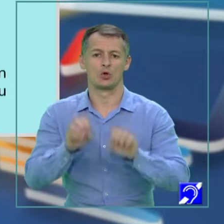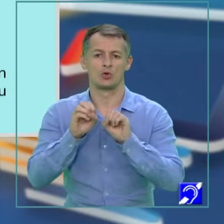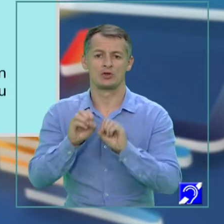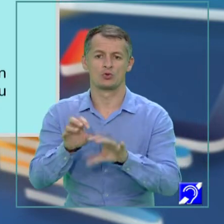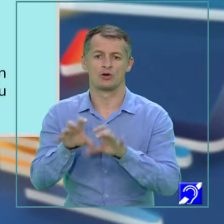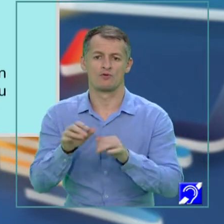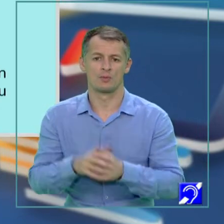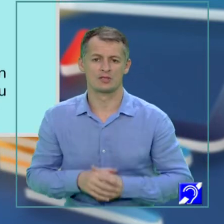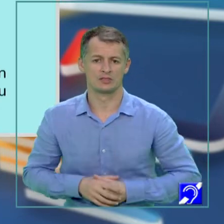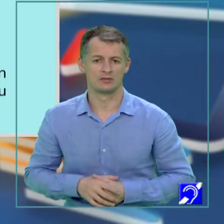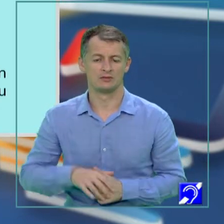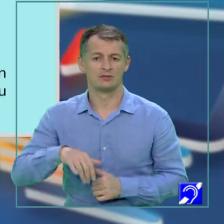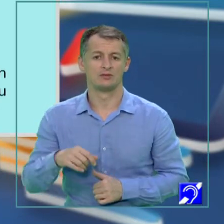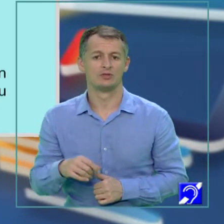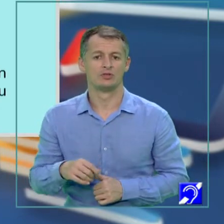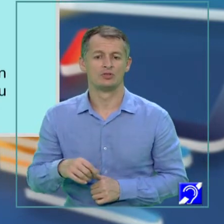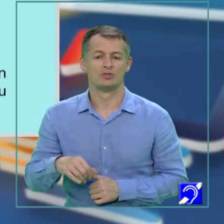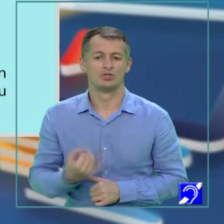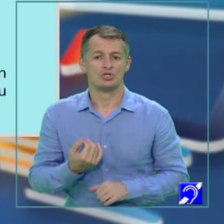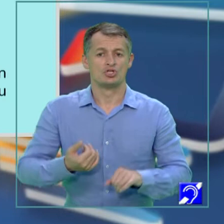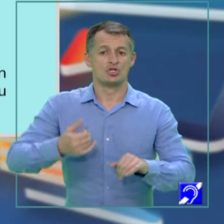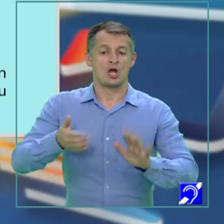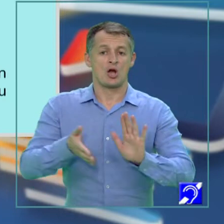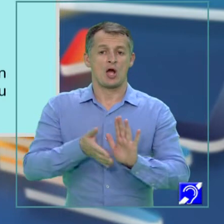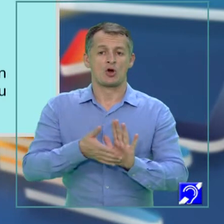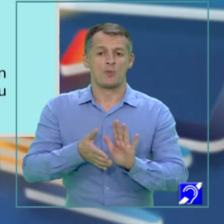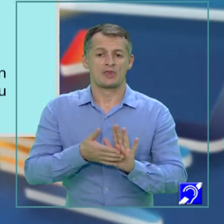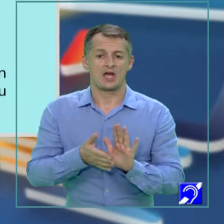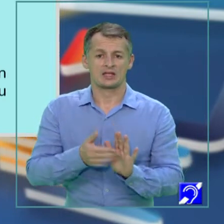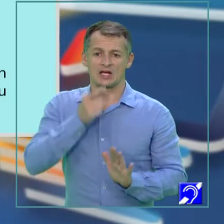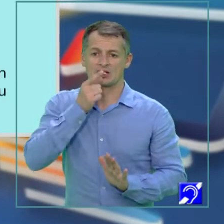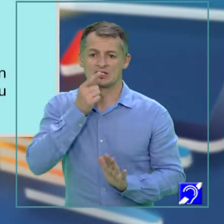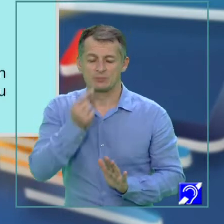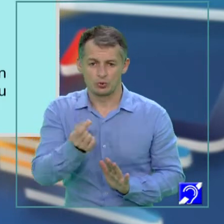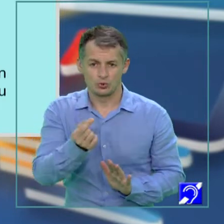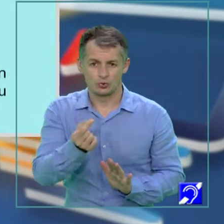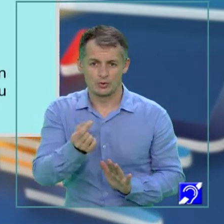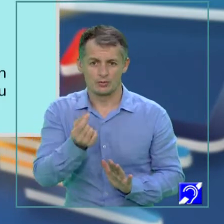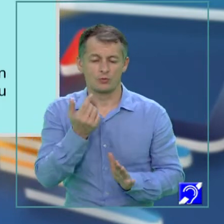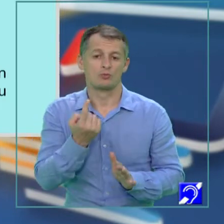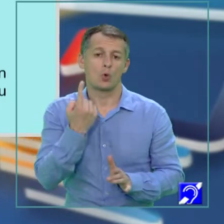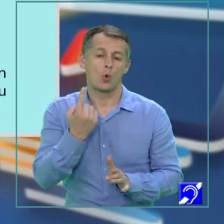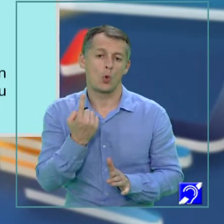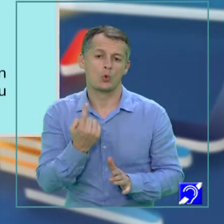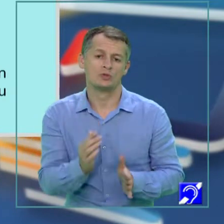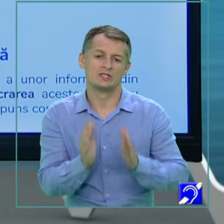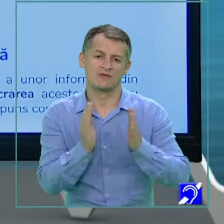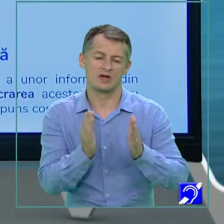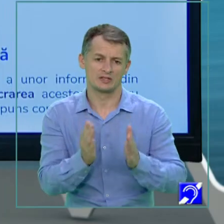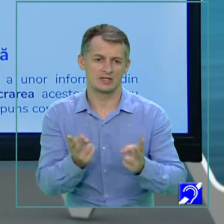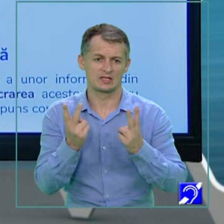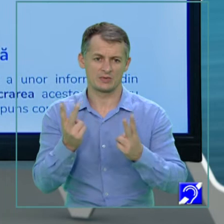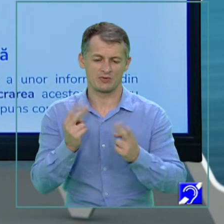și argumentarea răspunsului cu o secvență semnificativă.